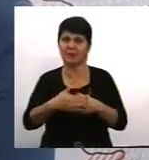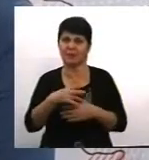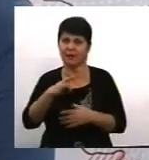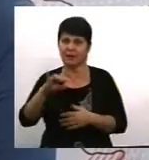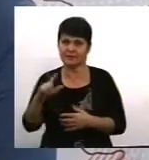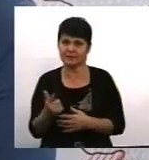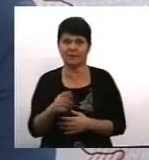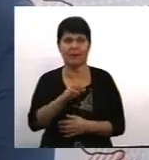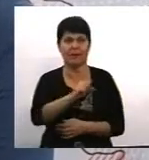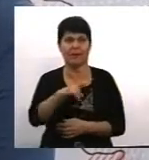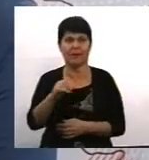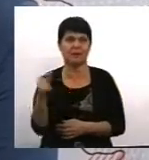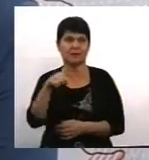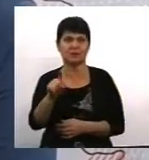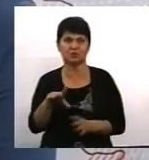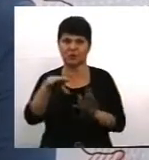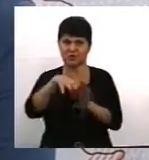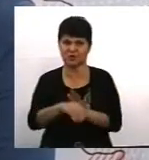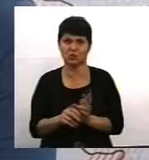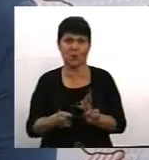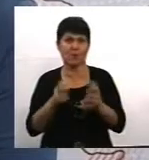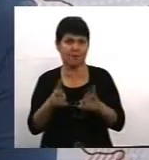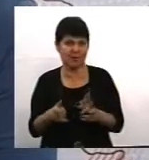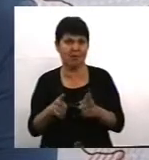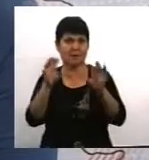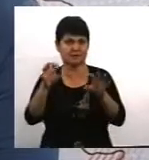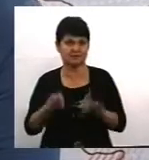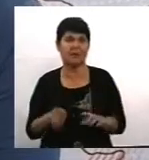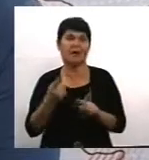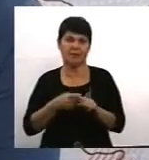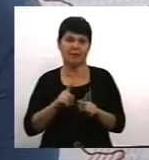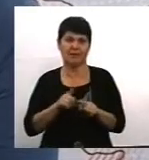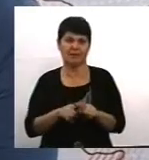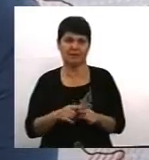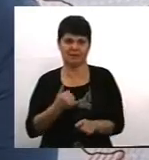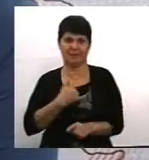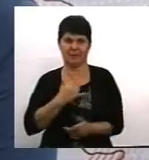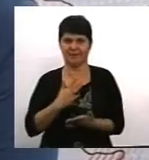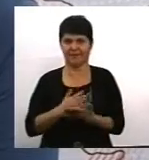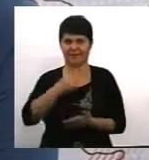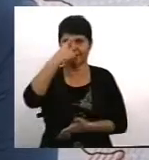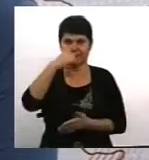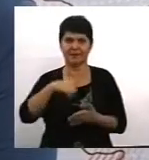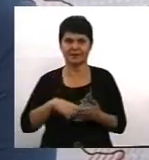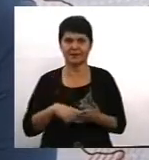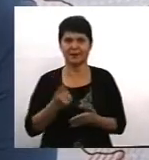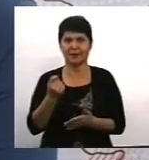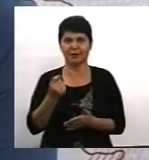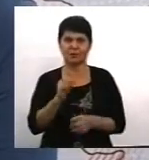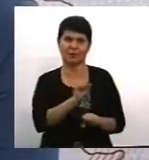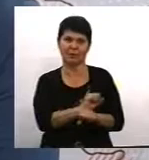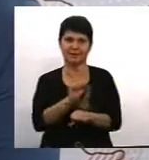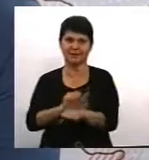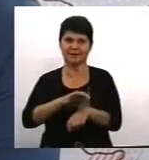Але вже те, що це вийшло в кримінальне поле, це вже якимось чином, для мене є надія, що буде трохи припинятися, тому